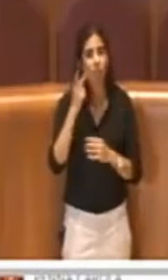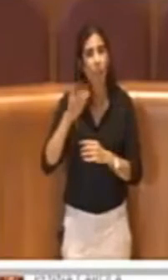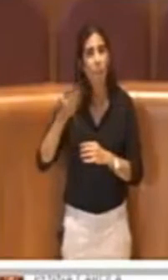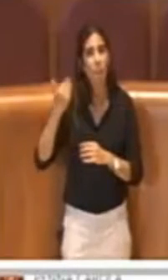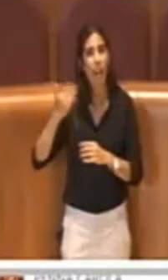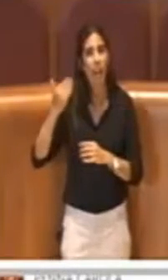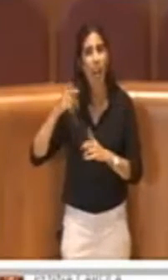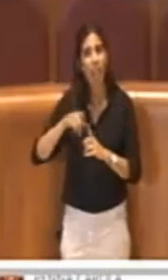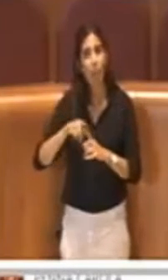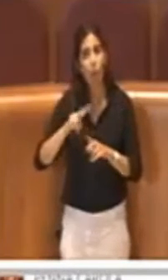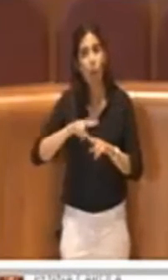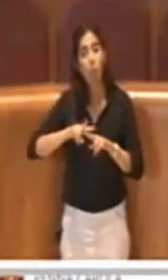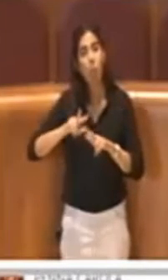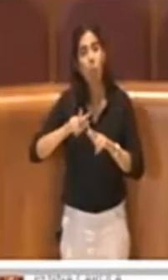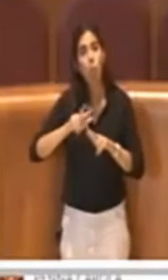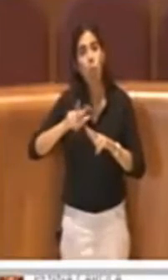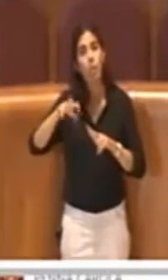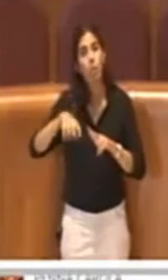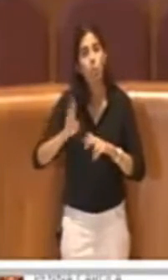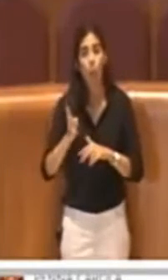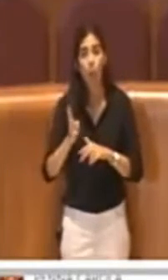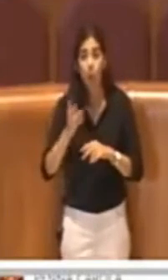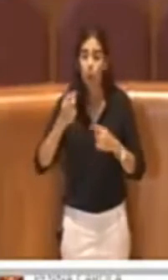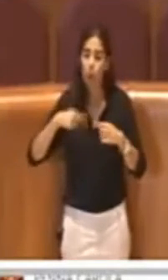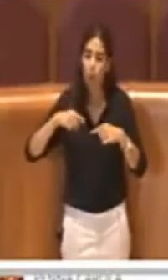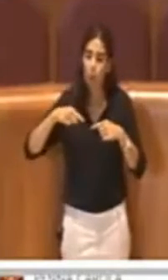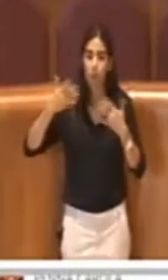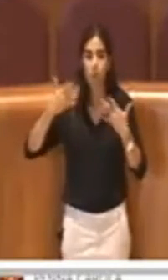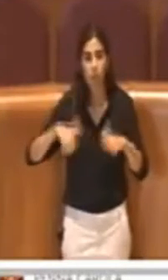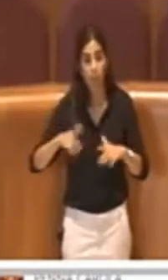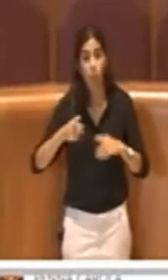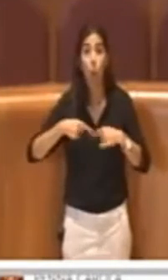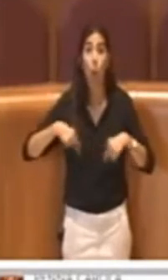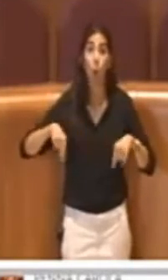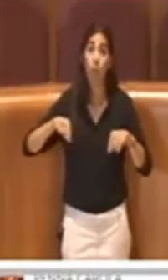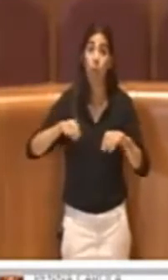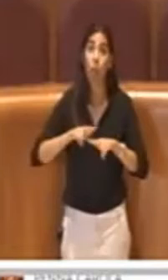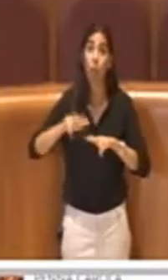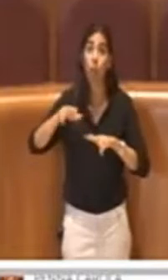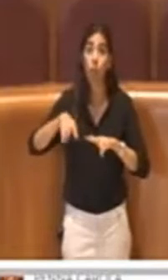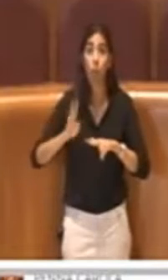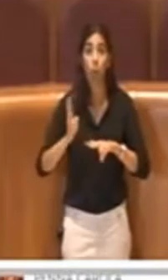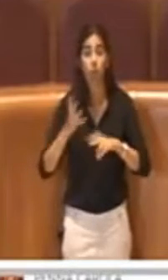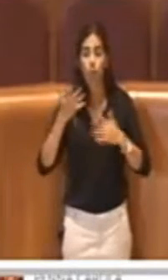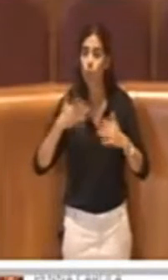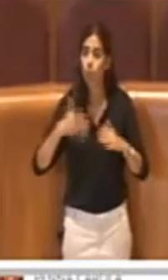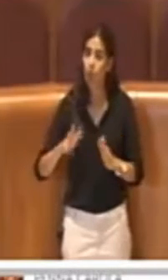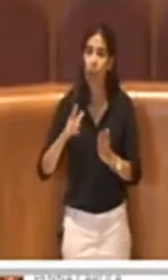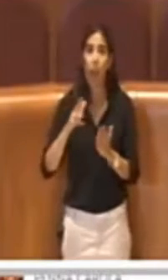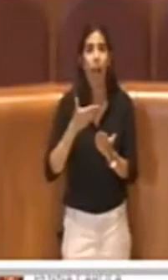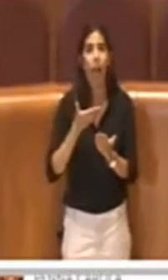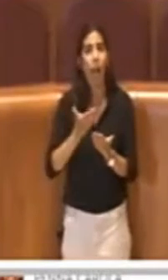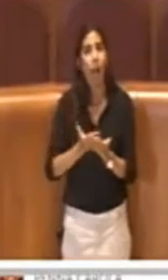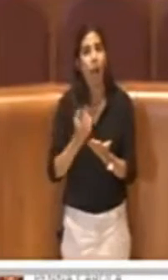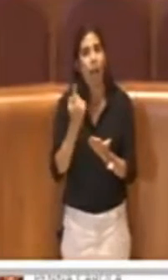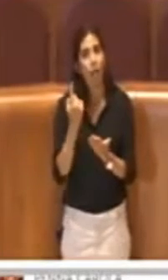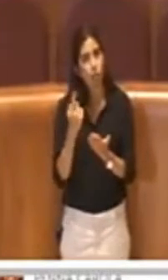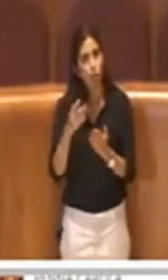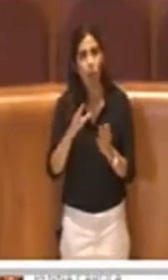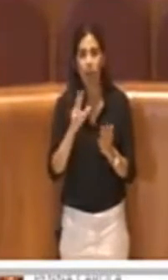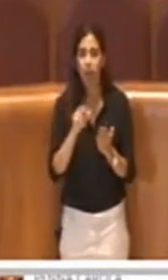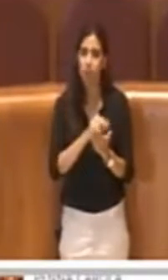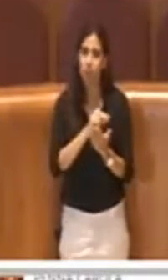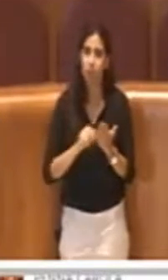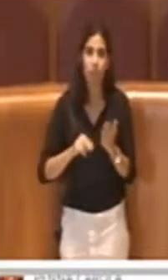'erano state delle commissioni, il consiglio del municipio 14 aveva già approvato all'unanimità un atto, quindi poco